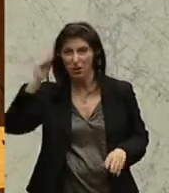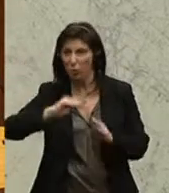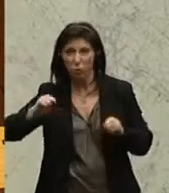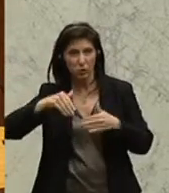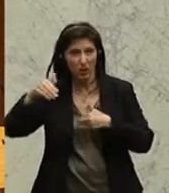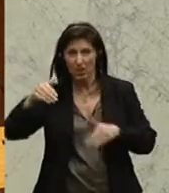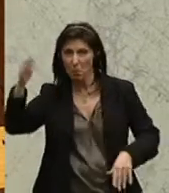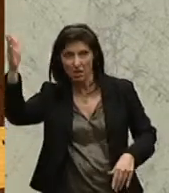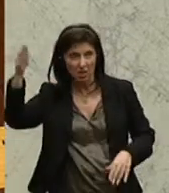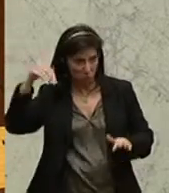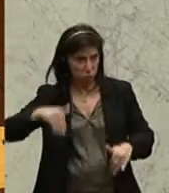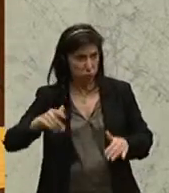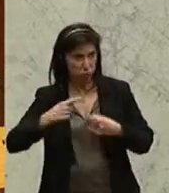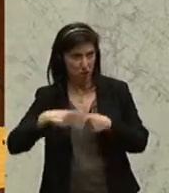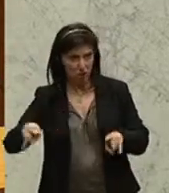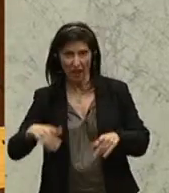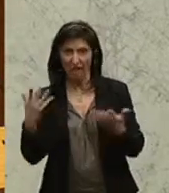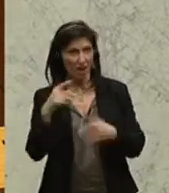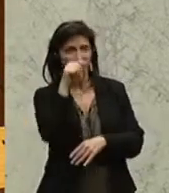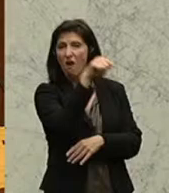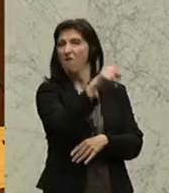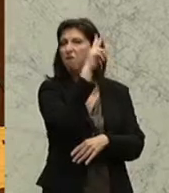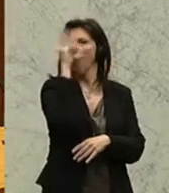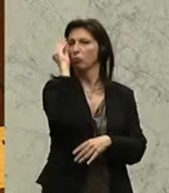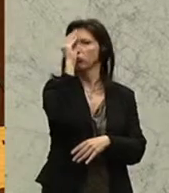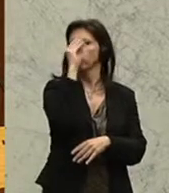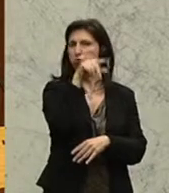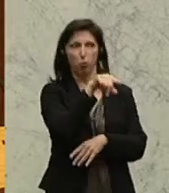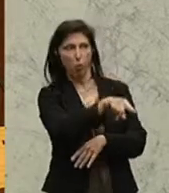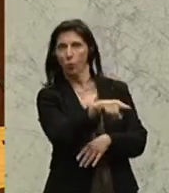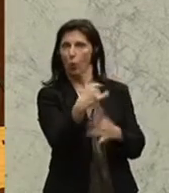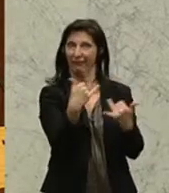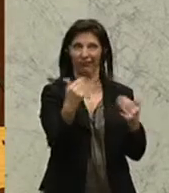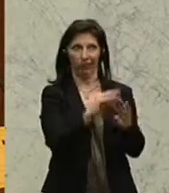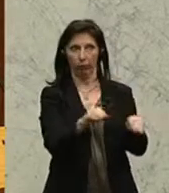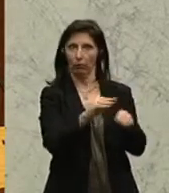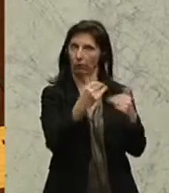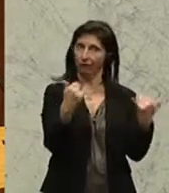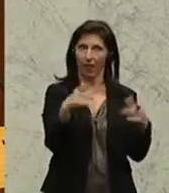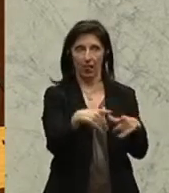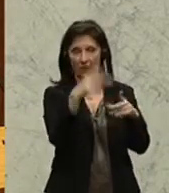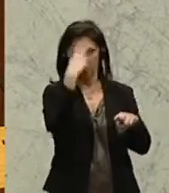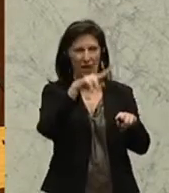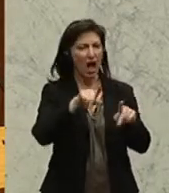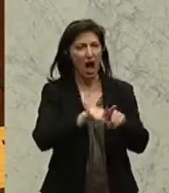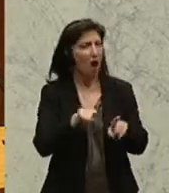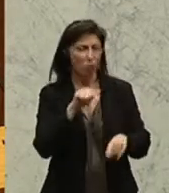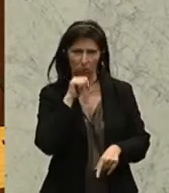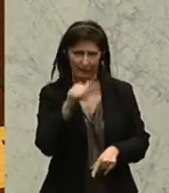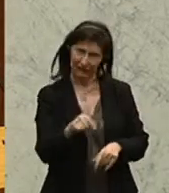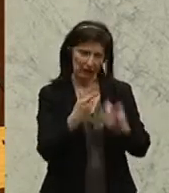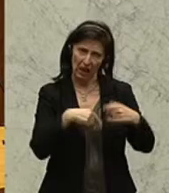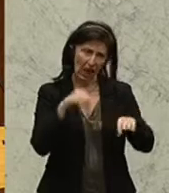Sibratzgfell unterrichtet wird und wie dort die Leistung beurteilt wird. Das muss aber auch nicht im Landesschulrat in Bregenz